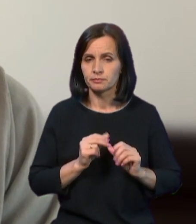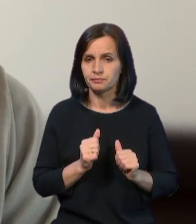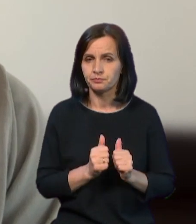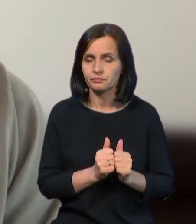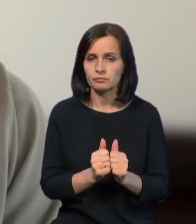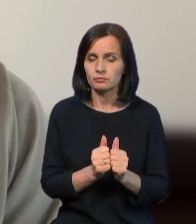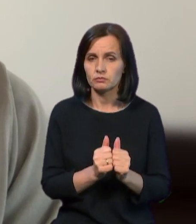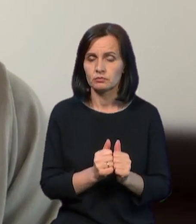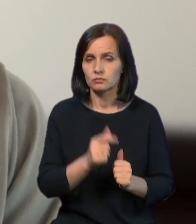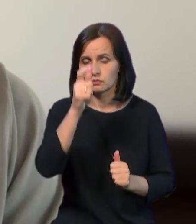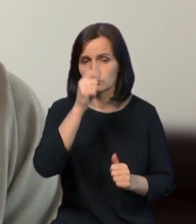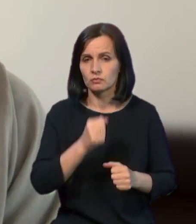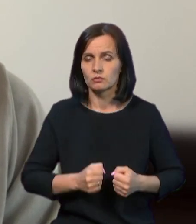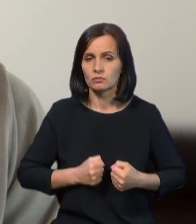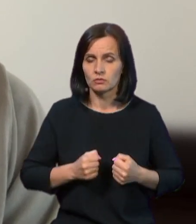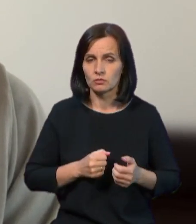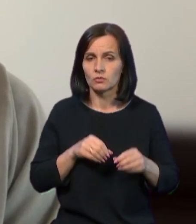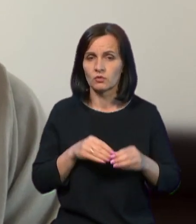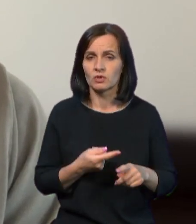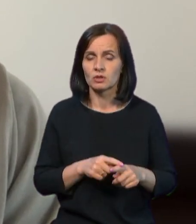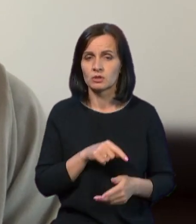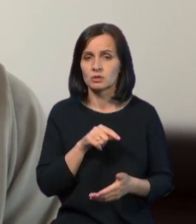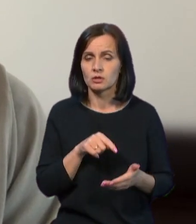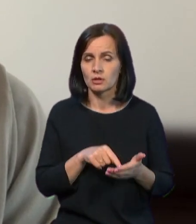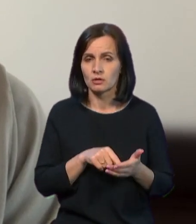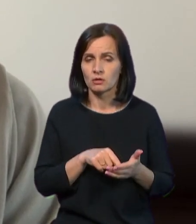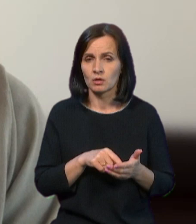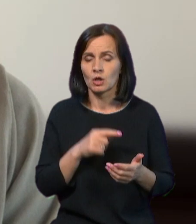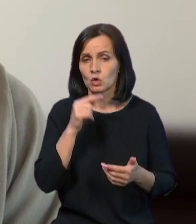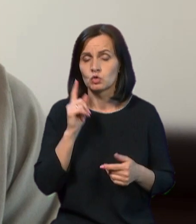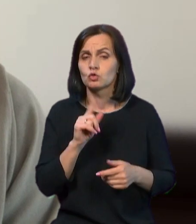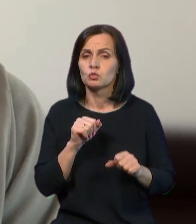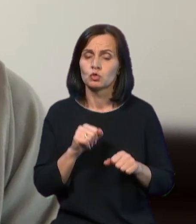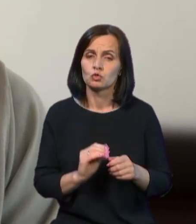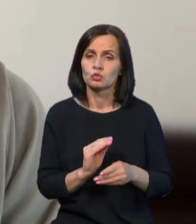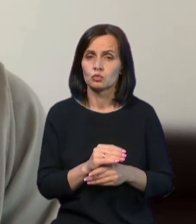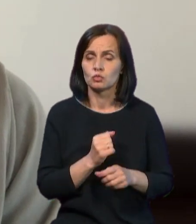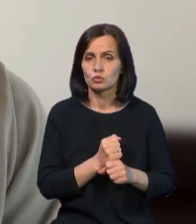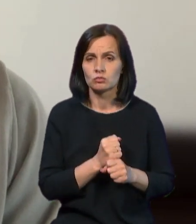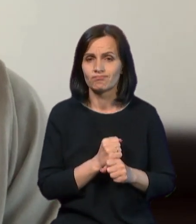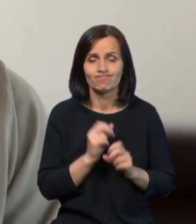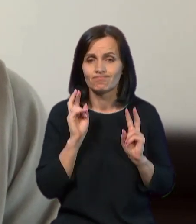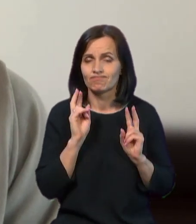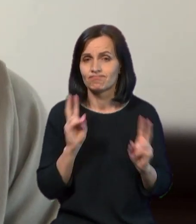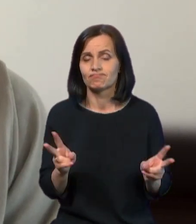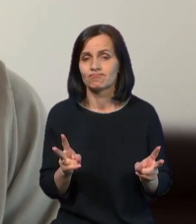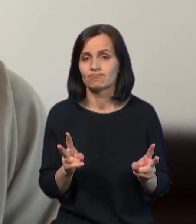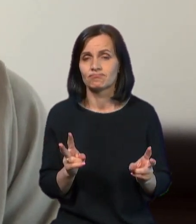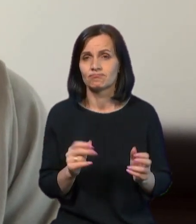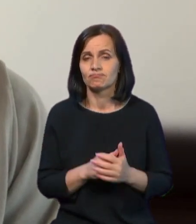питання. Які можуть росіяни зробити додаткові перепони? Та Бог їх знає. За